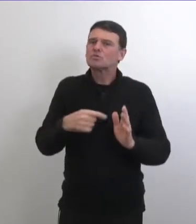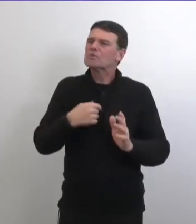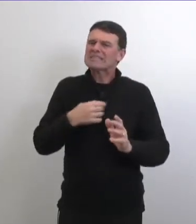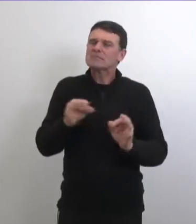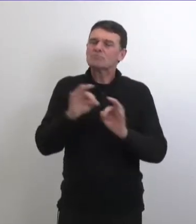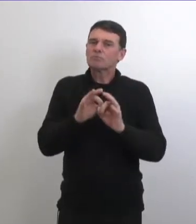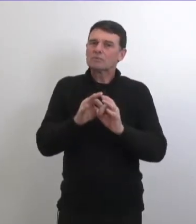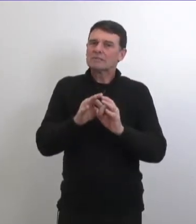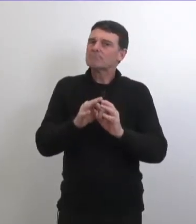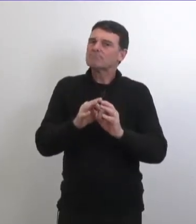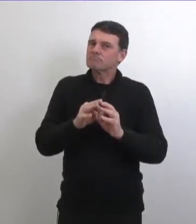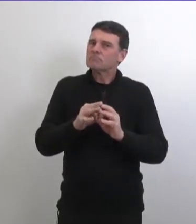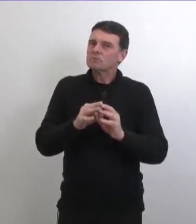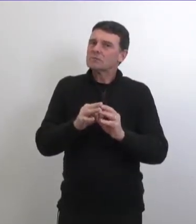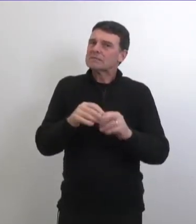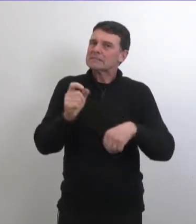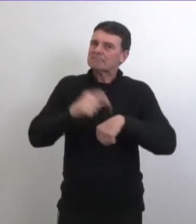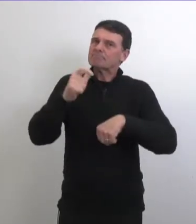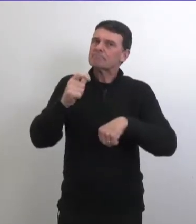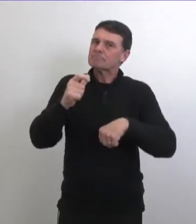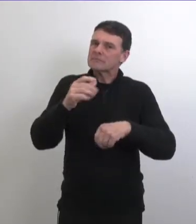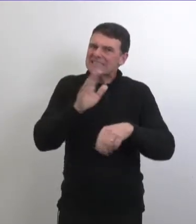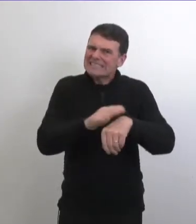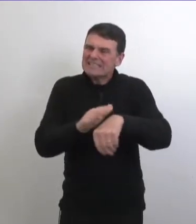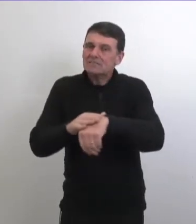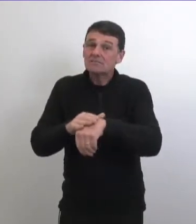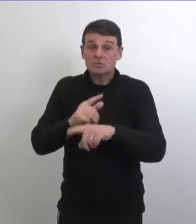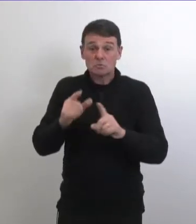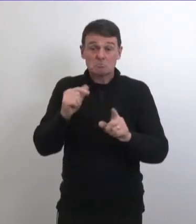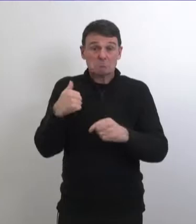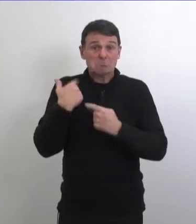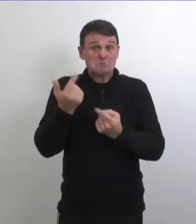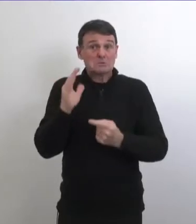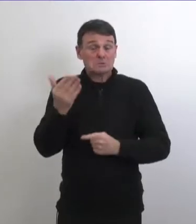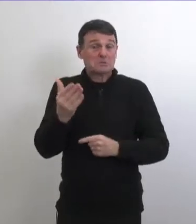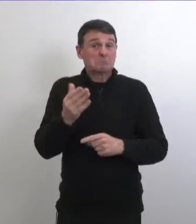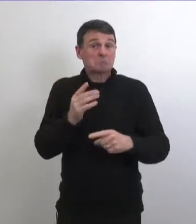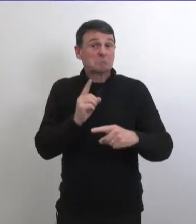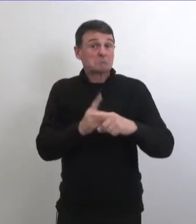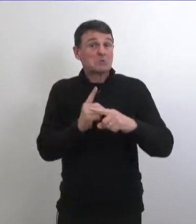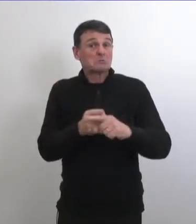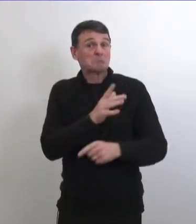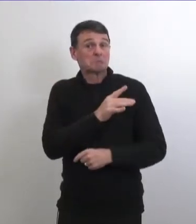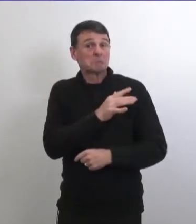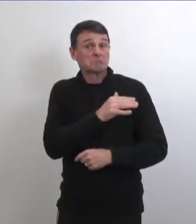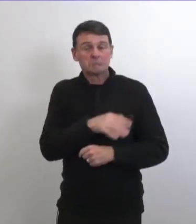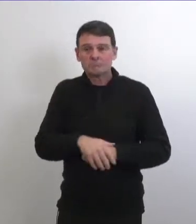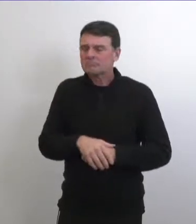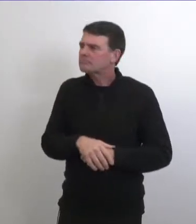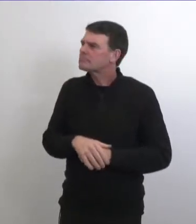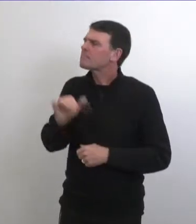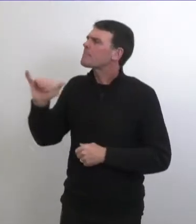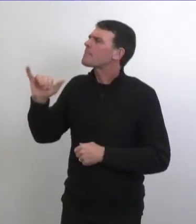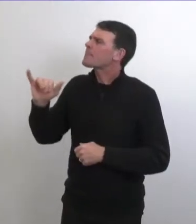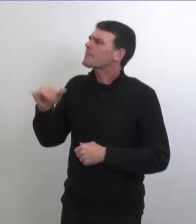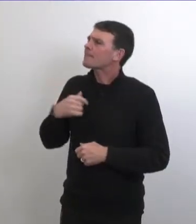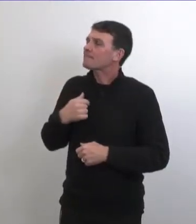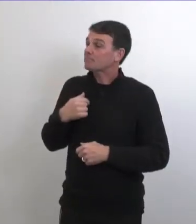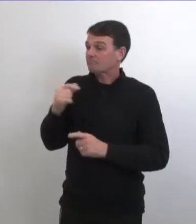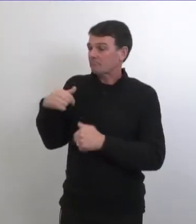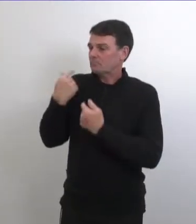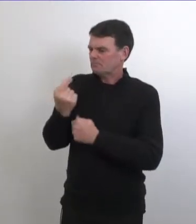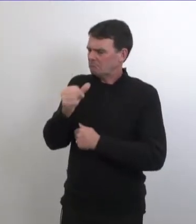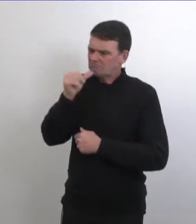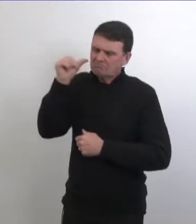que les recherches sur les contacts et la communication avec les comptables se fait de manière adéquate et à l'heure actuelle ça va très bien d'accord merci